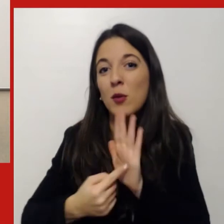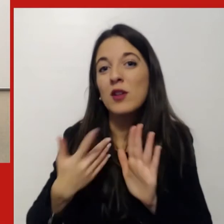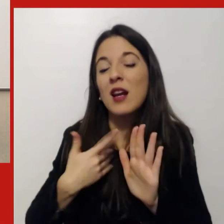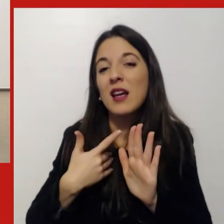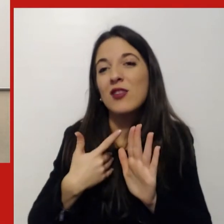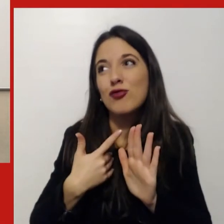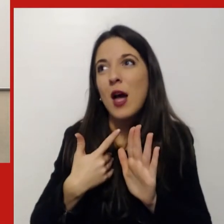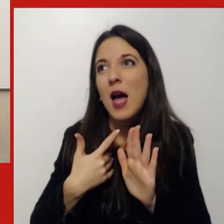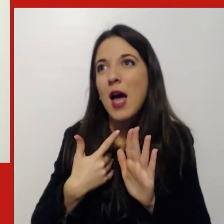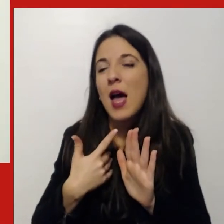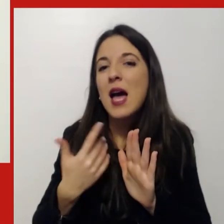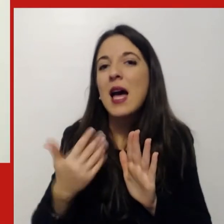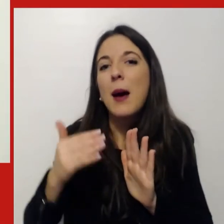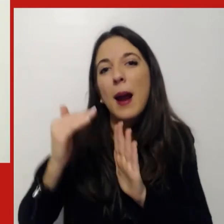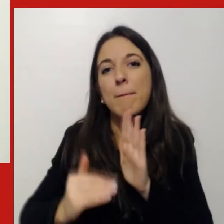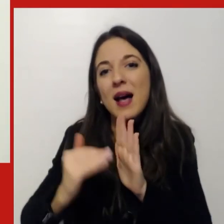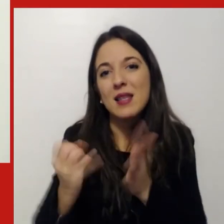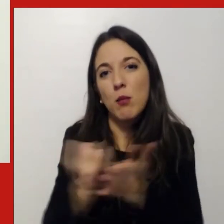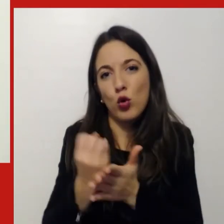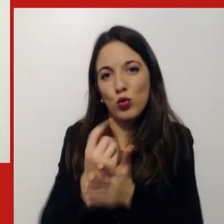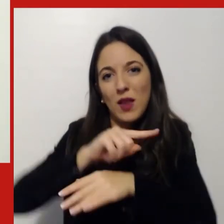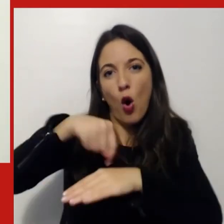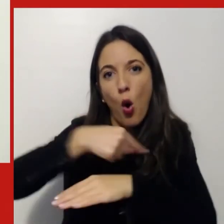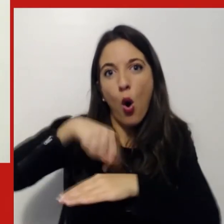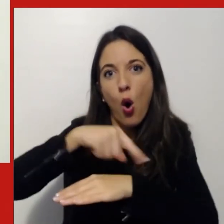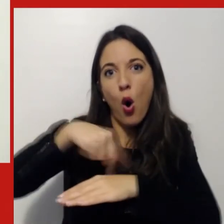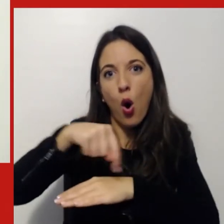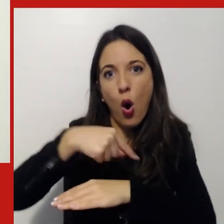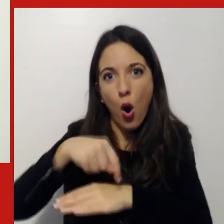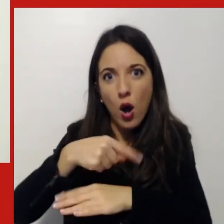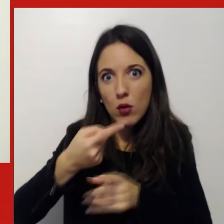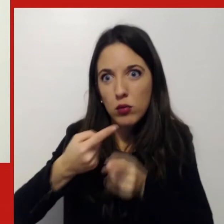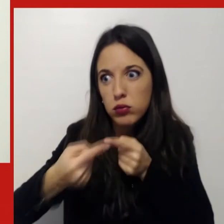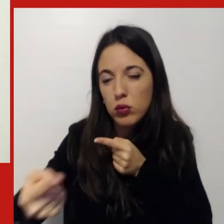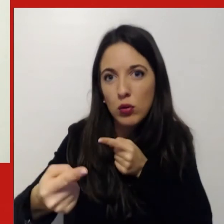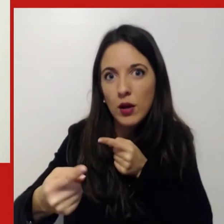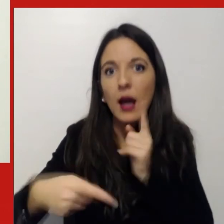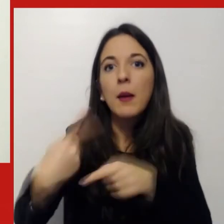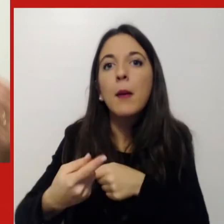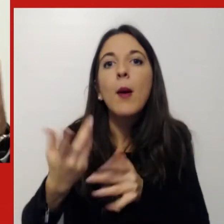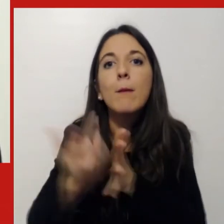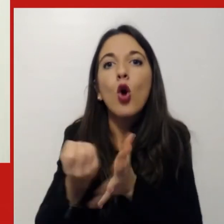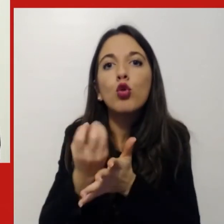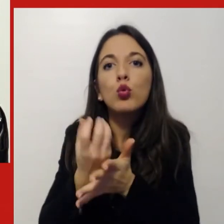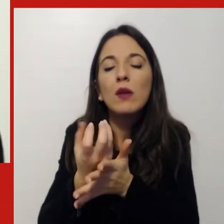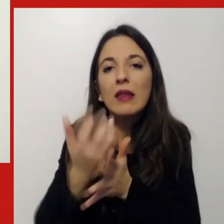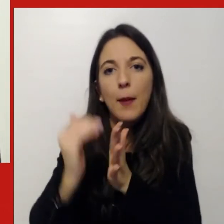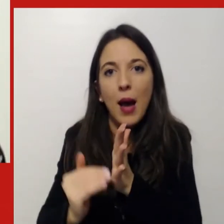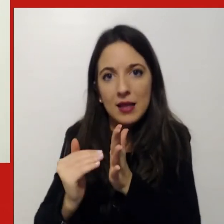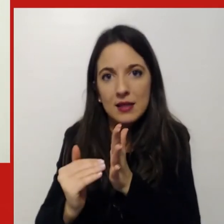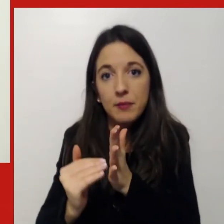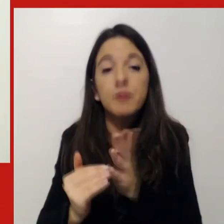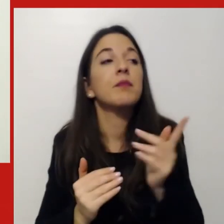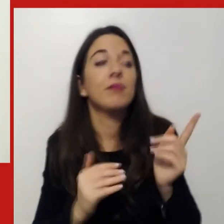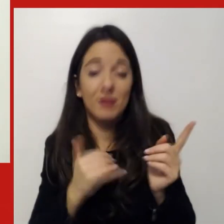tipico incremento in termini di produttività a livello di interi uffici già pre-pandemia era intorno